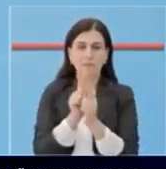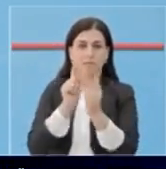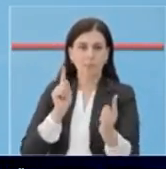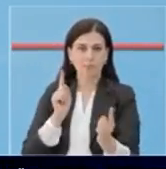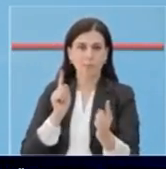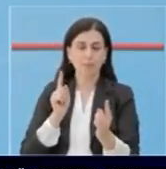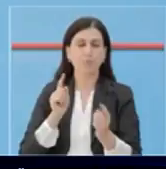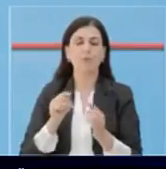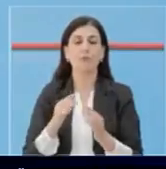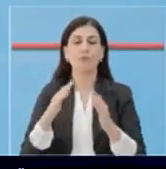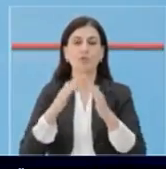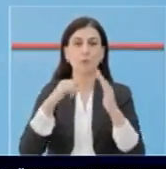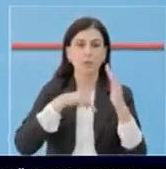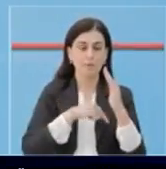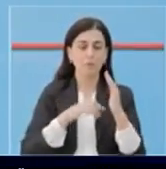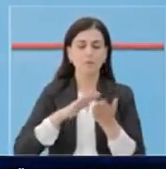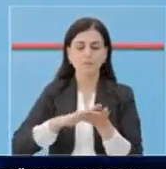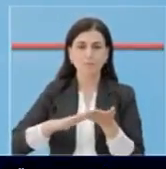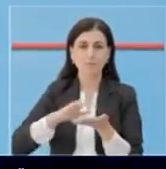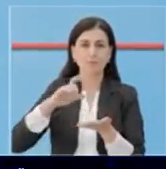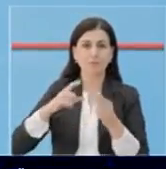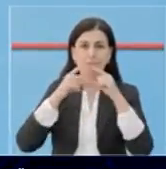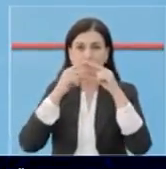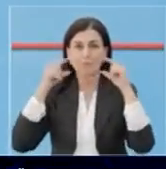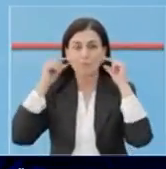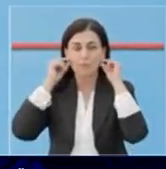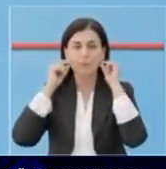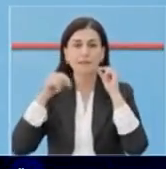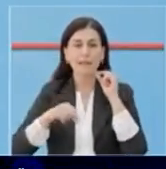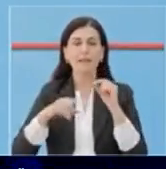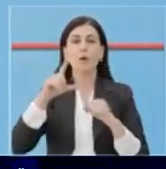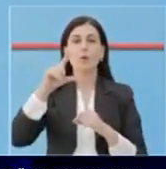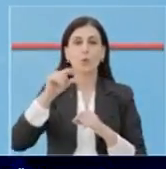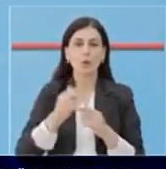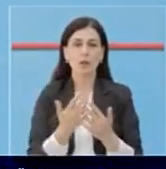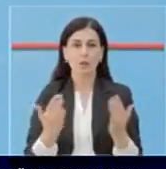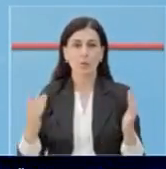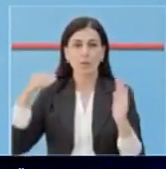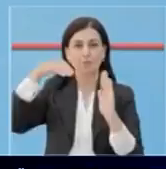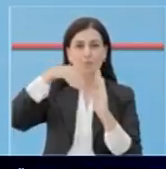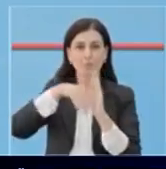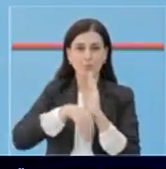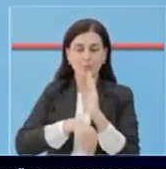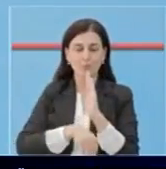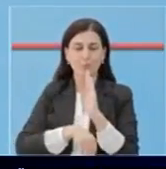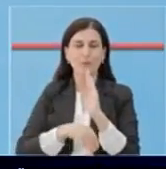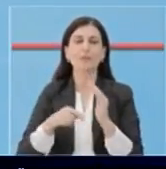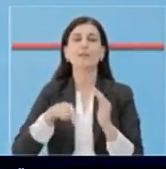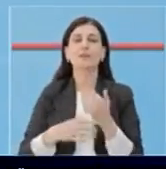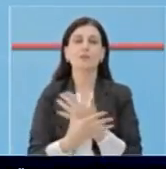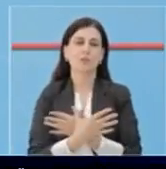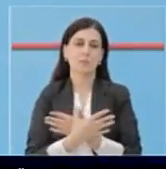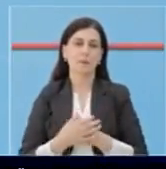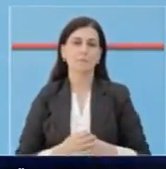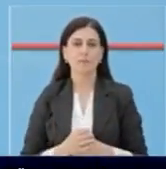dërgjersuar, masat e higienës personale dhe ato respiratore, patëm peshën kryesore për shfaqe në një kurbe epidemike